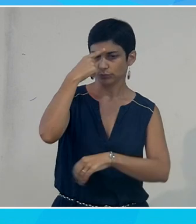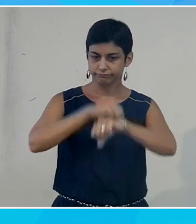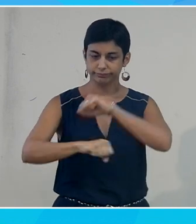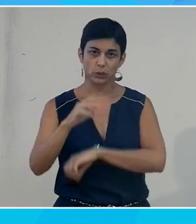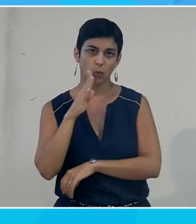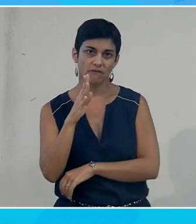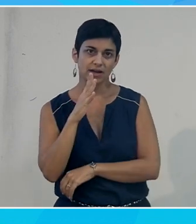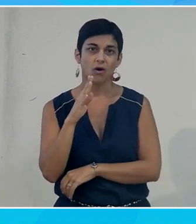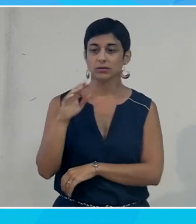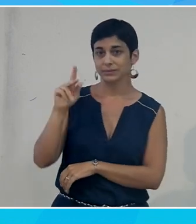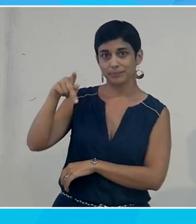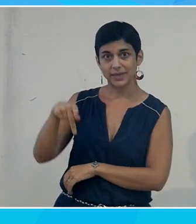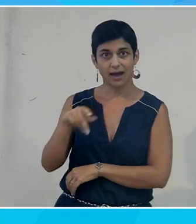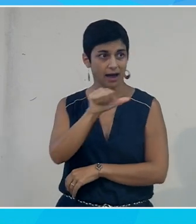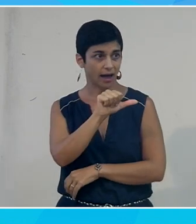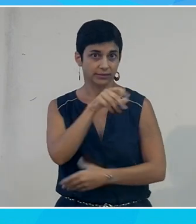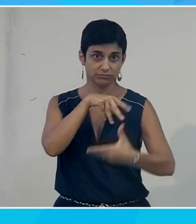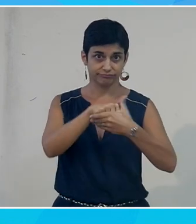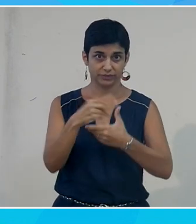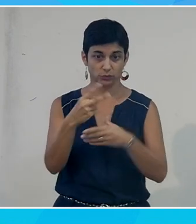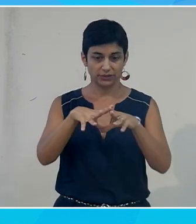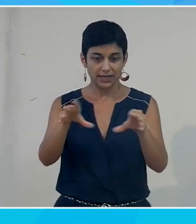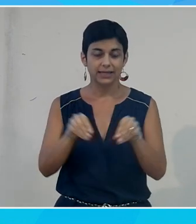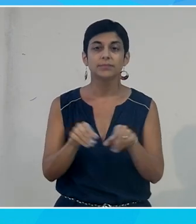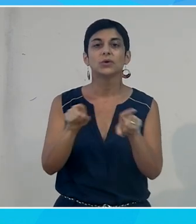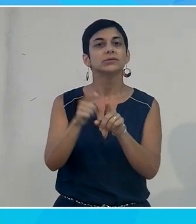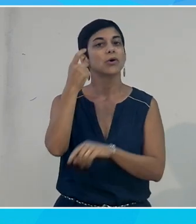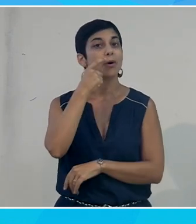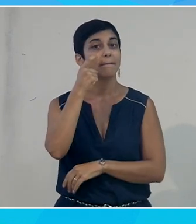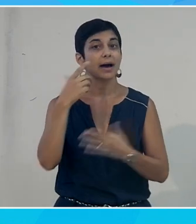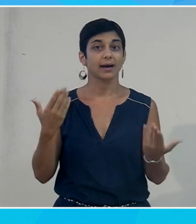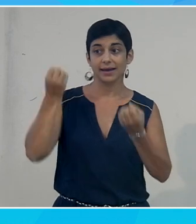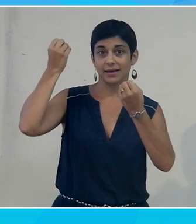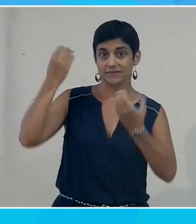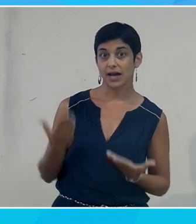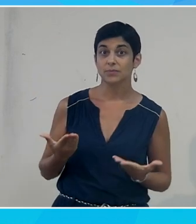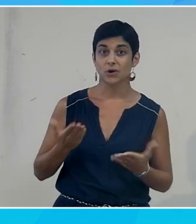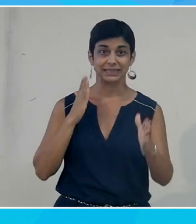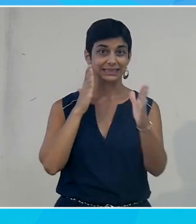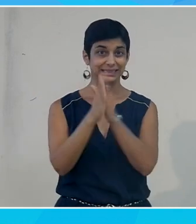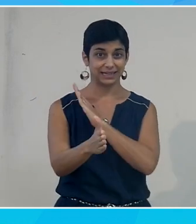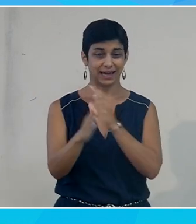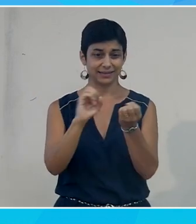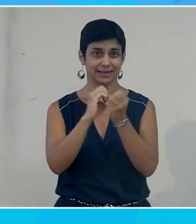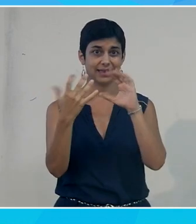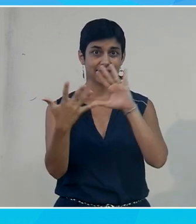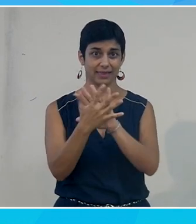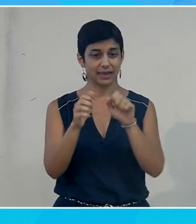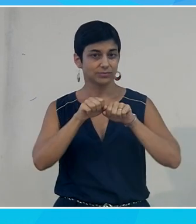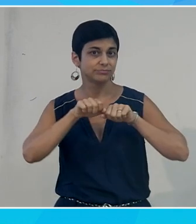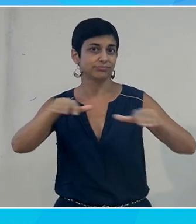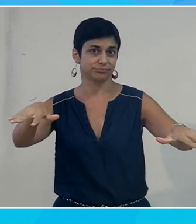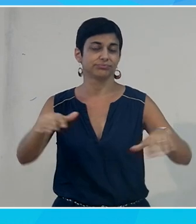Annie en font partie. Vous aurez constaté que l'événement est également retransmis en direct sur Internet et sera disponible également